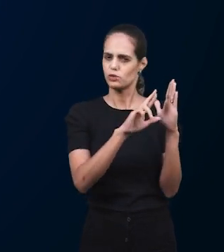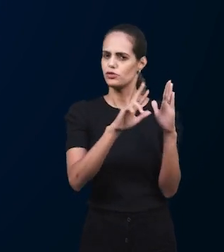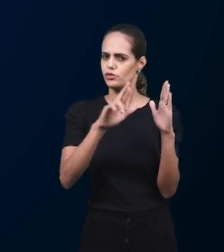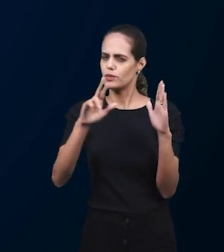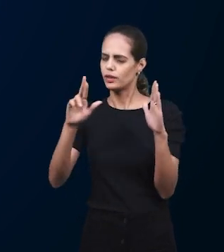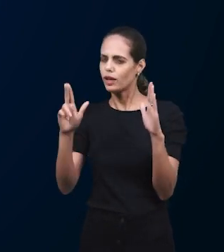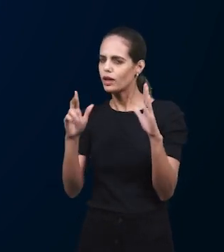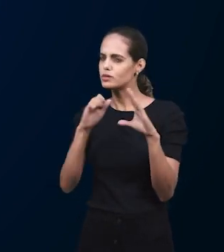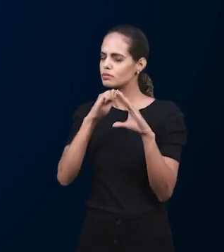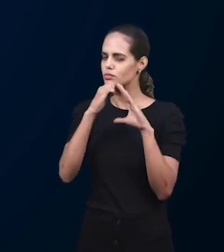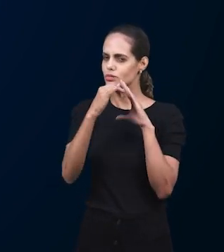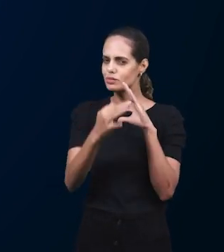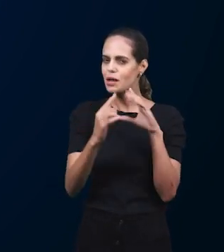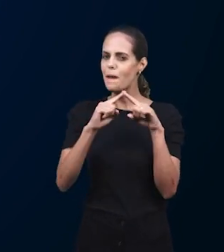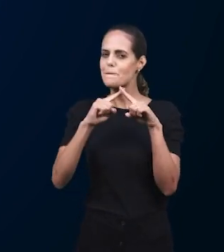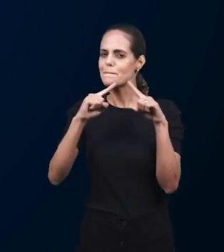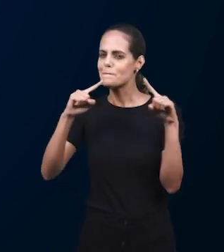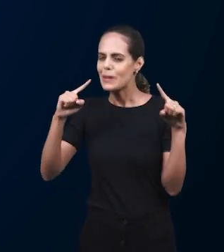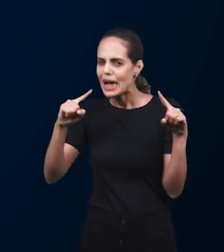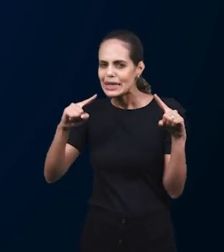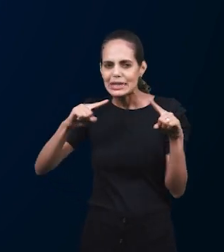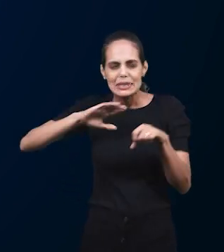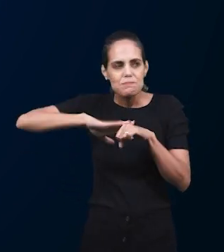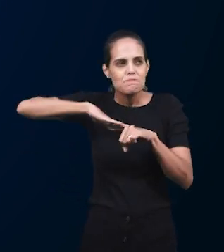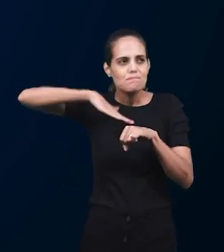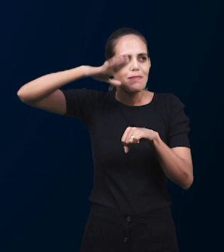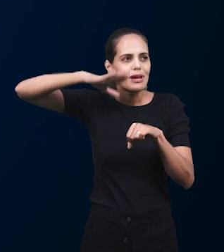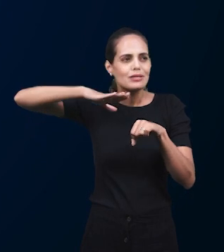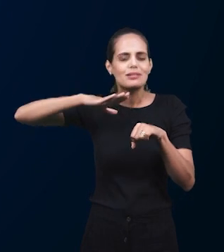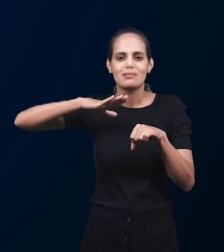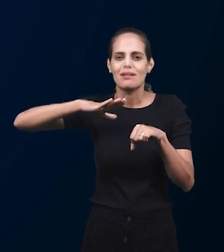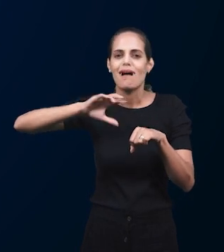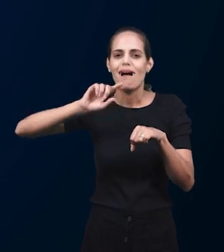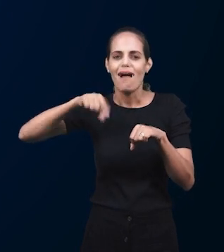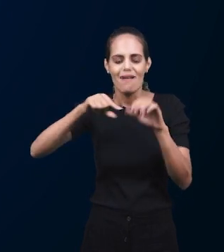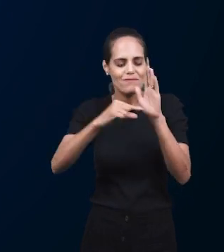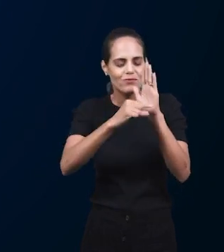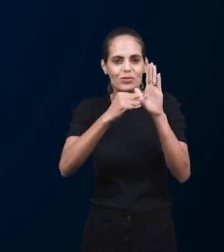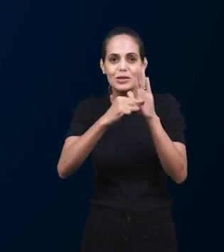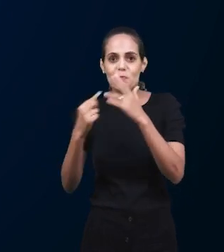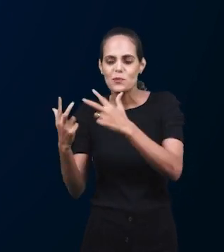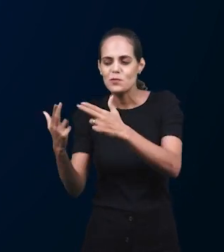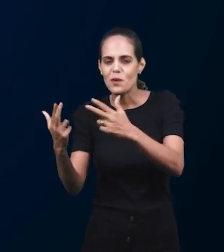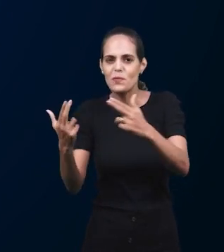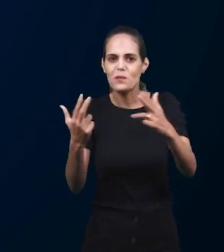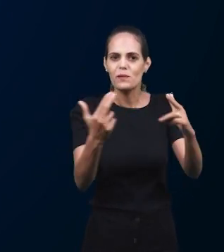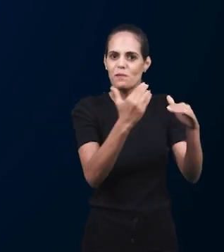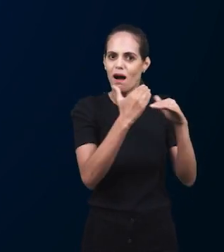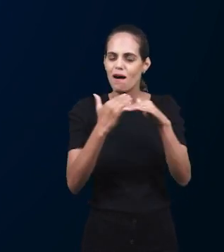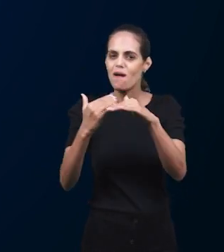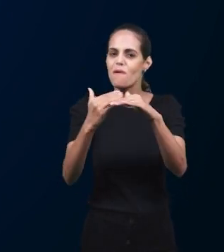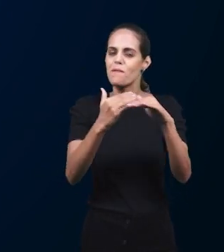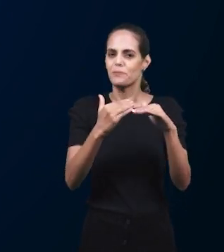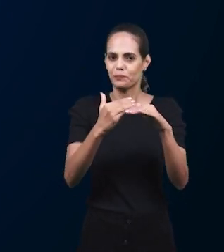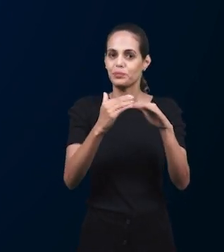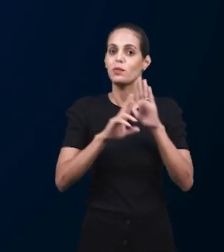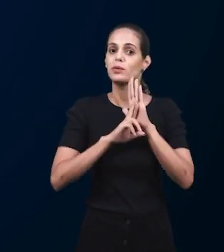аспекты, но в любом случае эти переживания для нас, это познание,